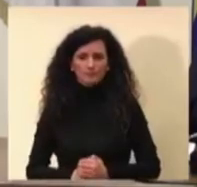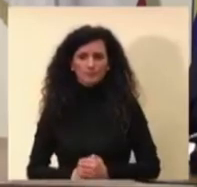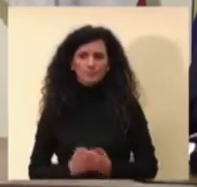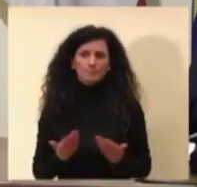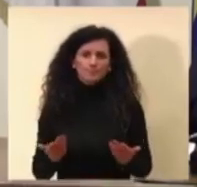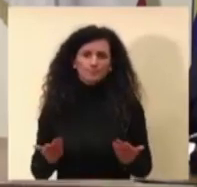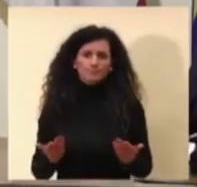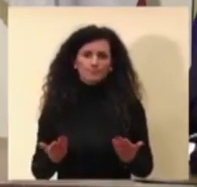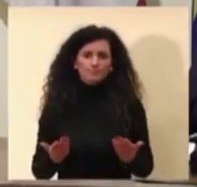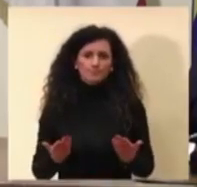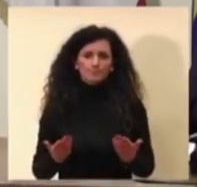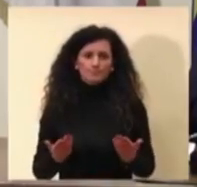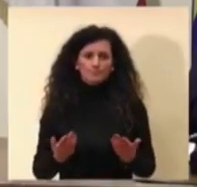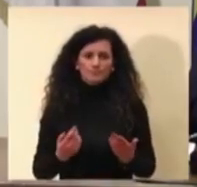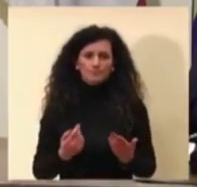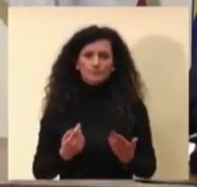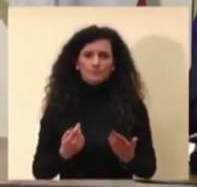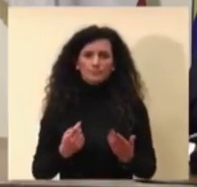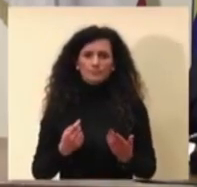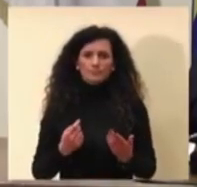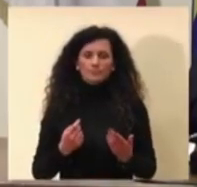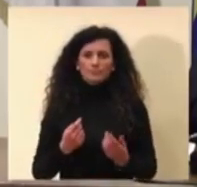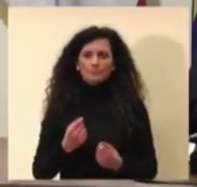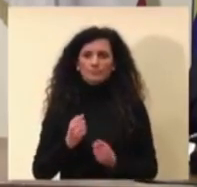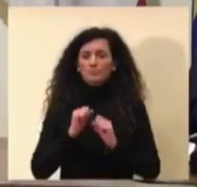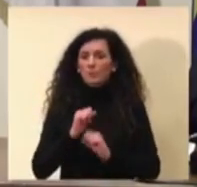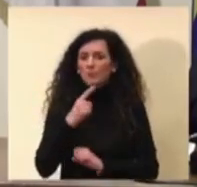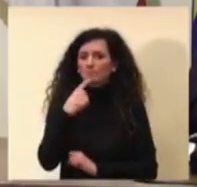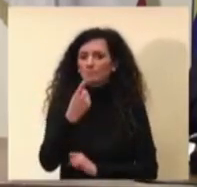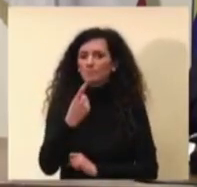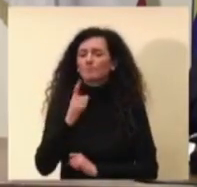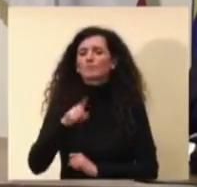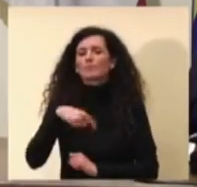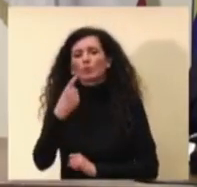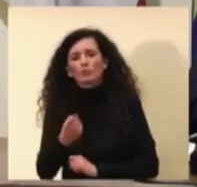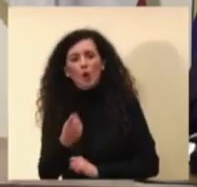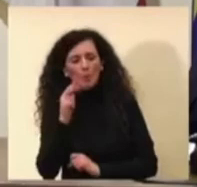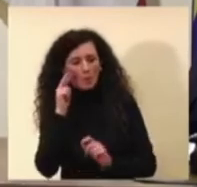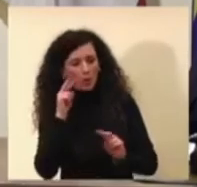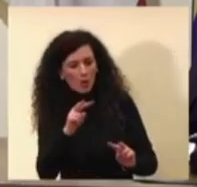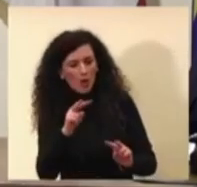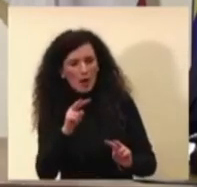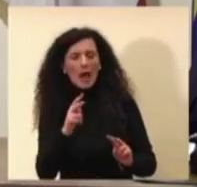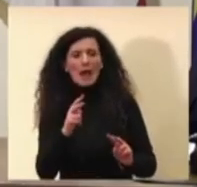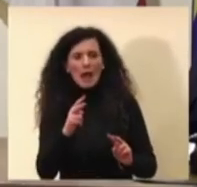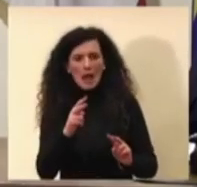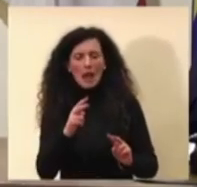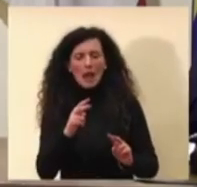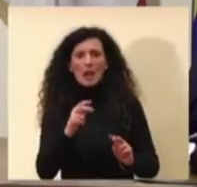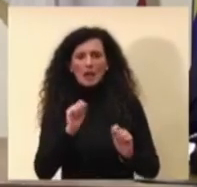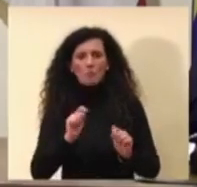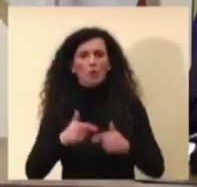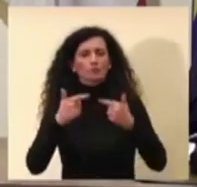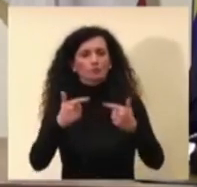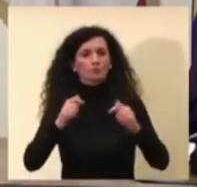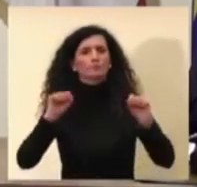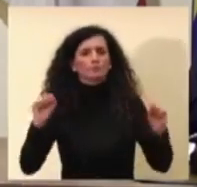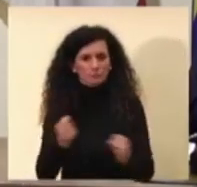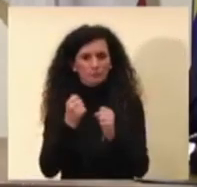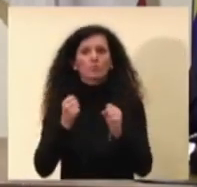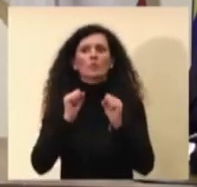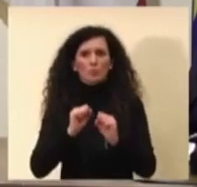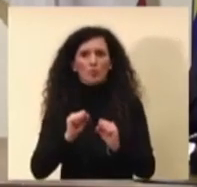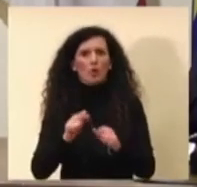diciamo che dopo si vede abbastanza trasparentemente che laddove queste varianti sono presenti in maniera